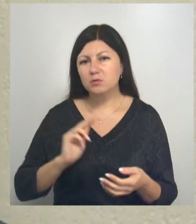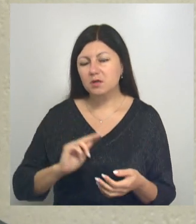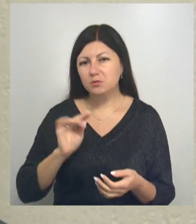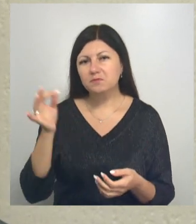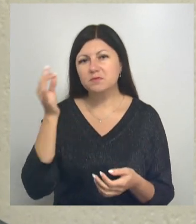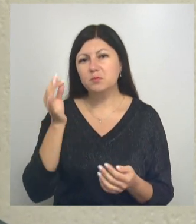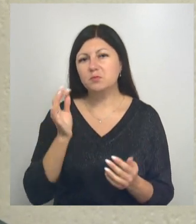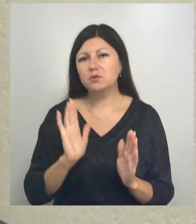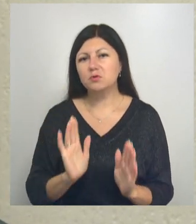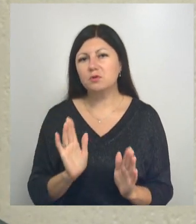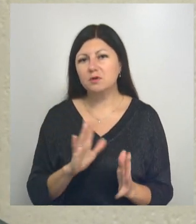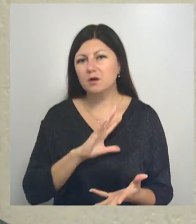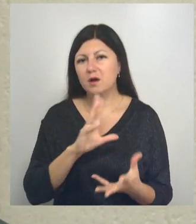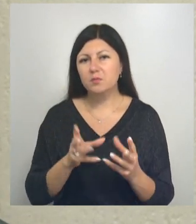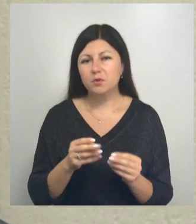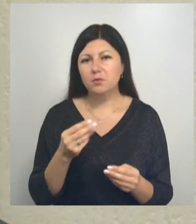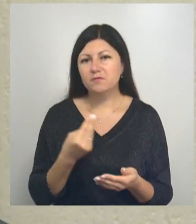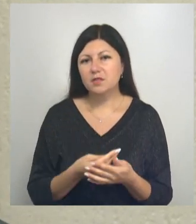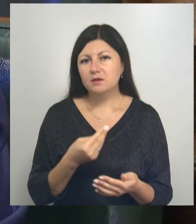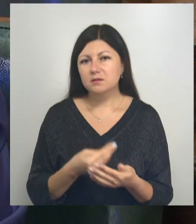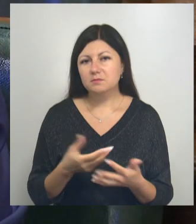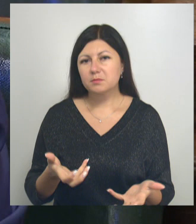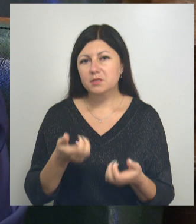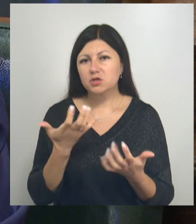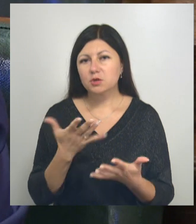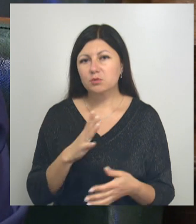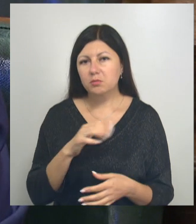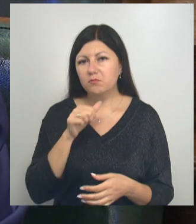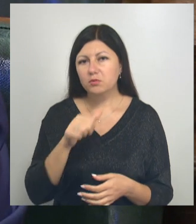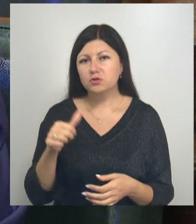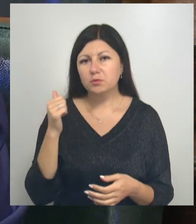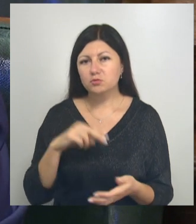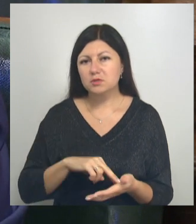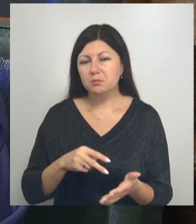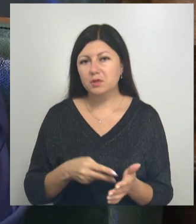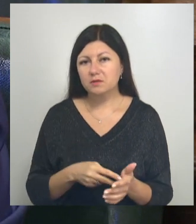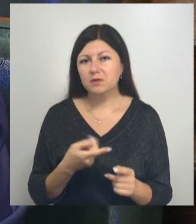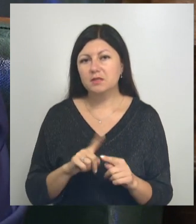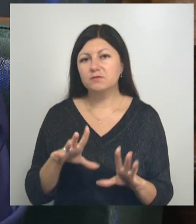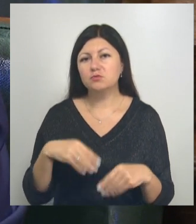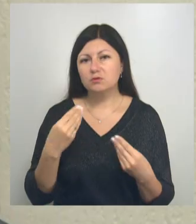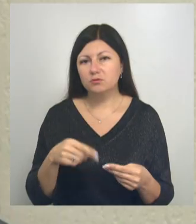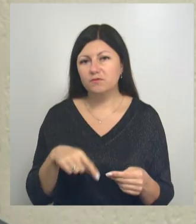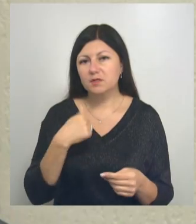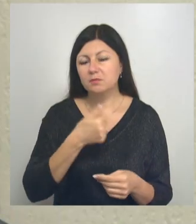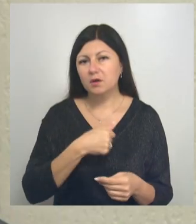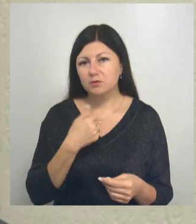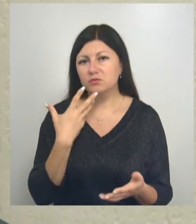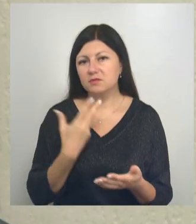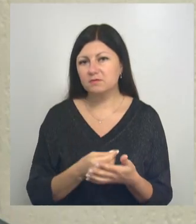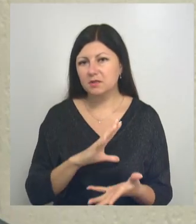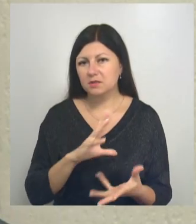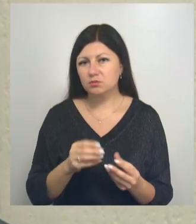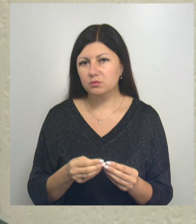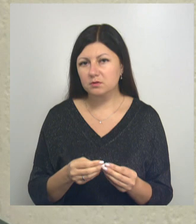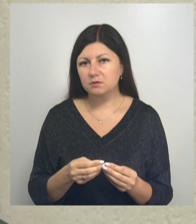Вы вспомните только объем финансовой поддержки, который был в прошлом году нами запланирован. Это все дает в этом году свои результаты.